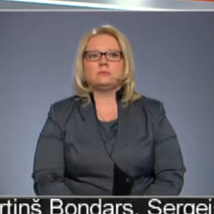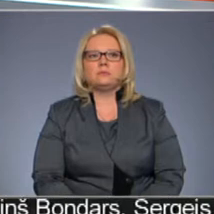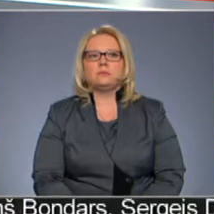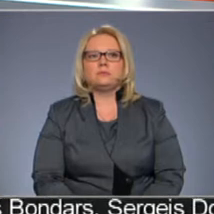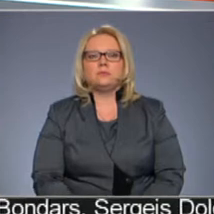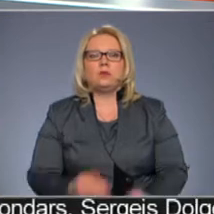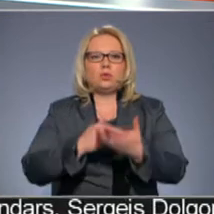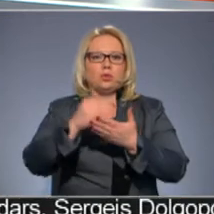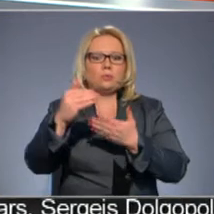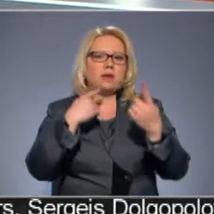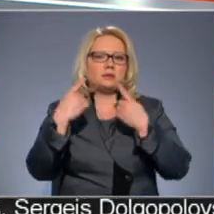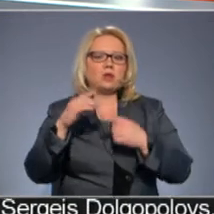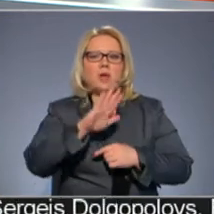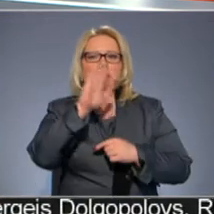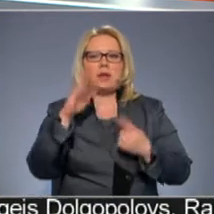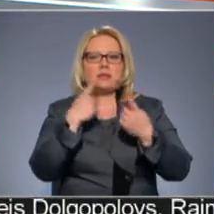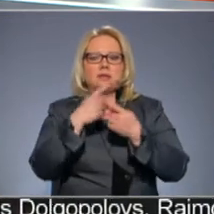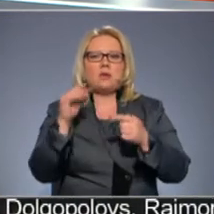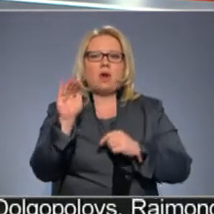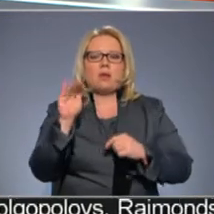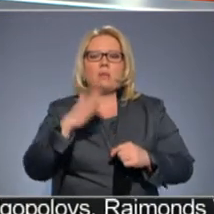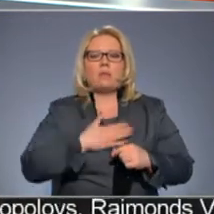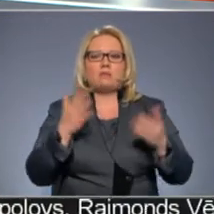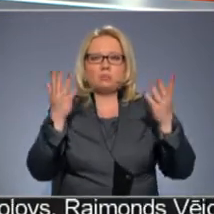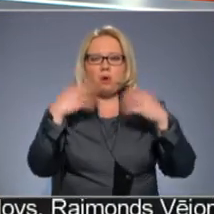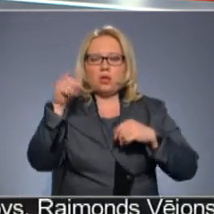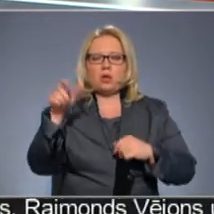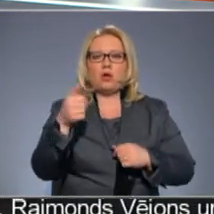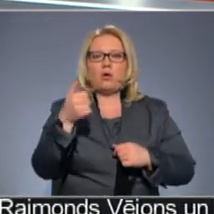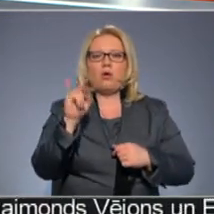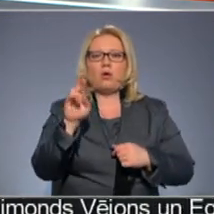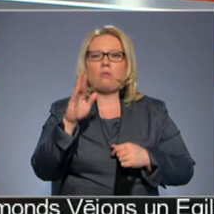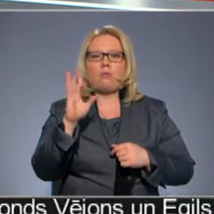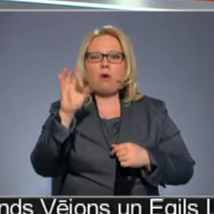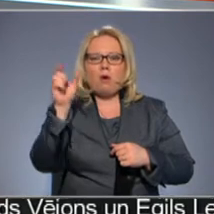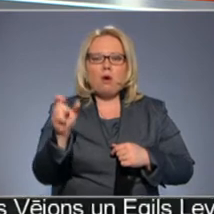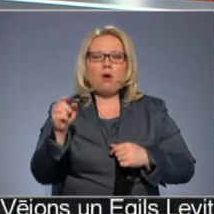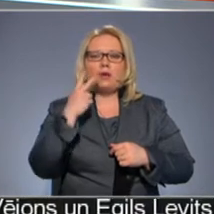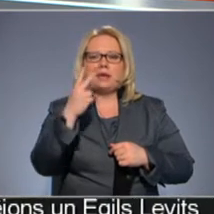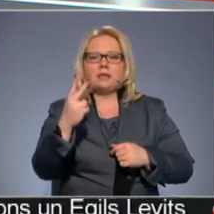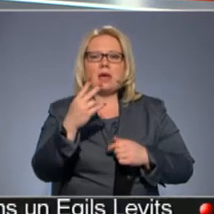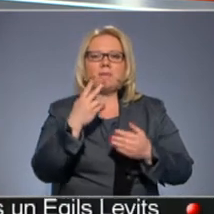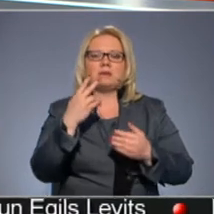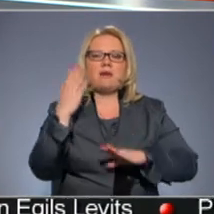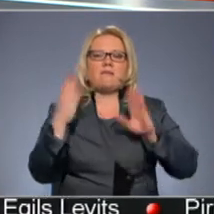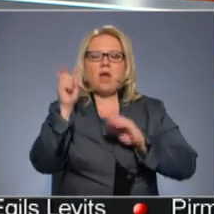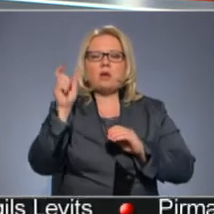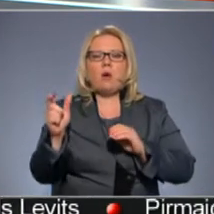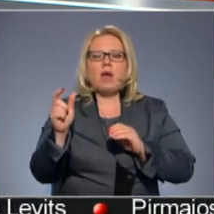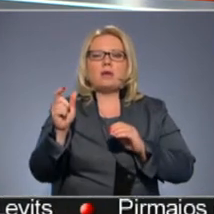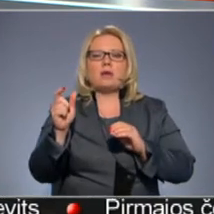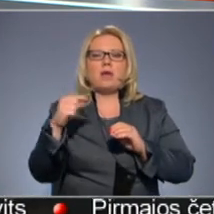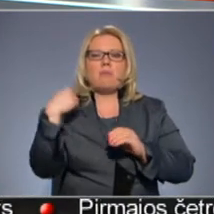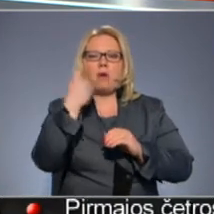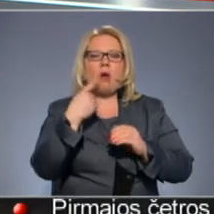Un turpinām saruna dienziņa studijā atgārināšu pie mums pautoloģi Simona Gurbo. Redzējām šo ieskatu Raimonda vējoņa biogrāfijā. Jūs